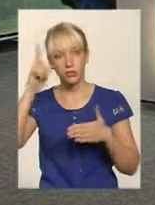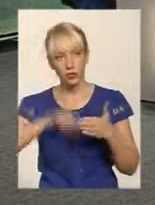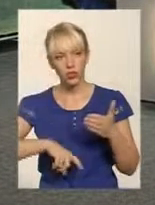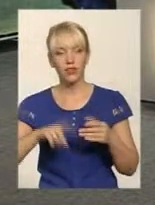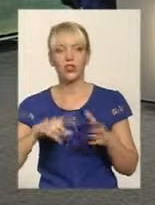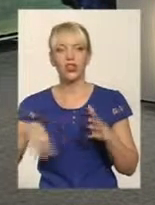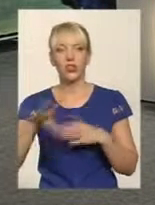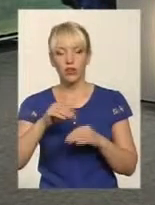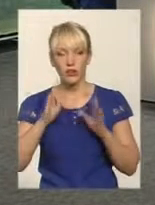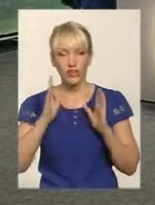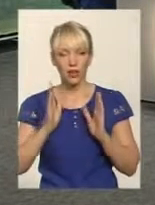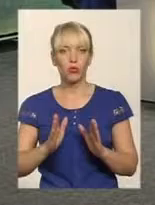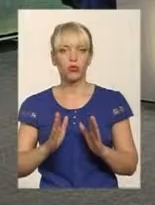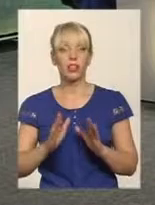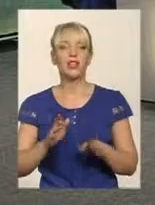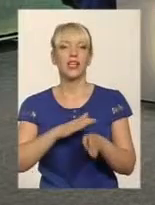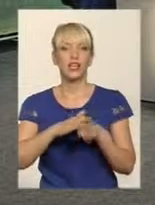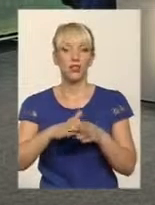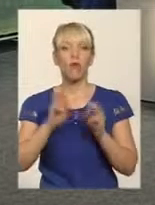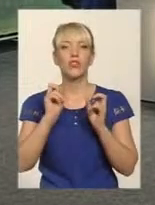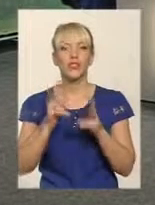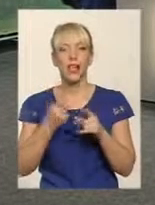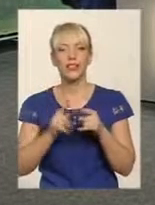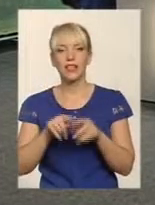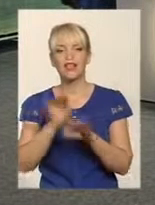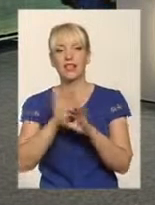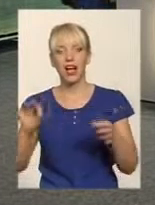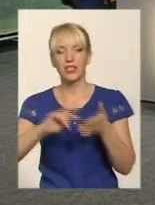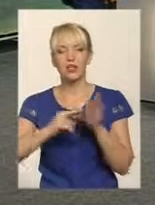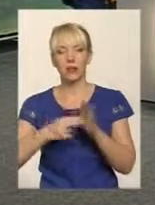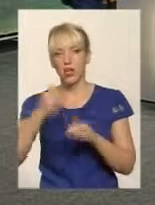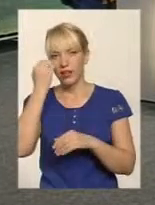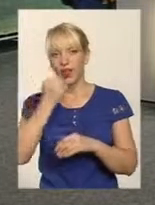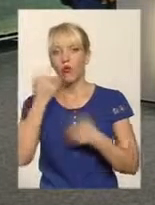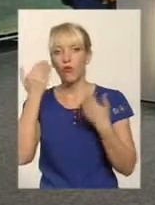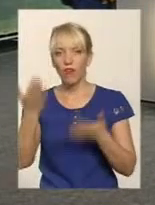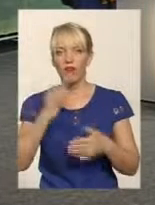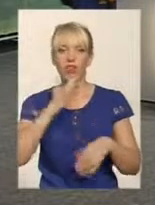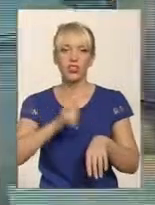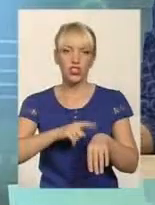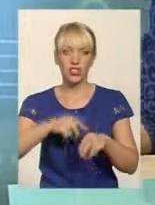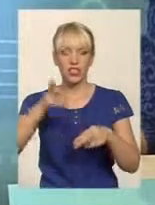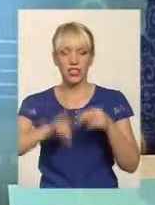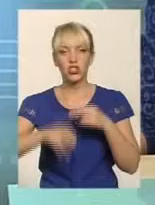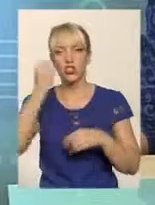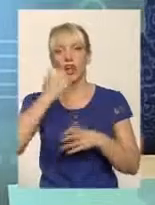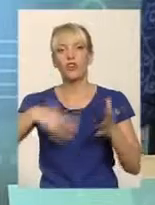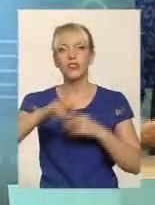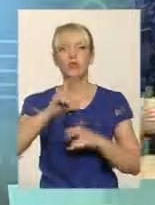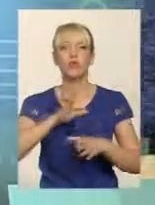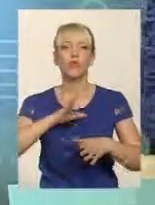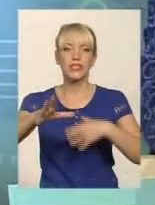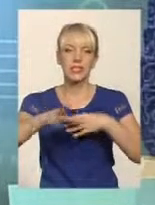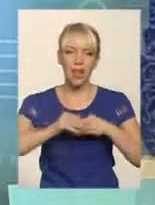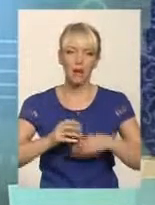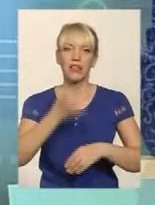справді все реалізується так, як воно в ідеалі заплановано. Дякую вам, наш час вичерпаний. Дякую всім, хто був із нами.